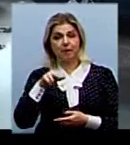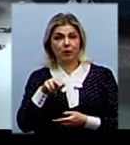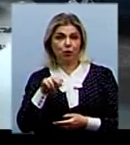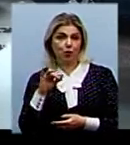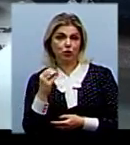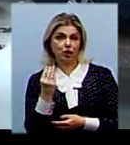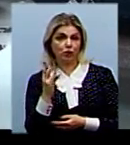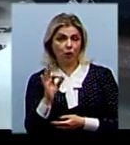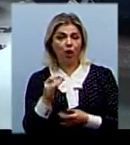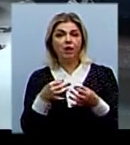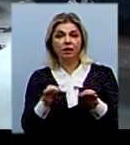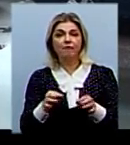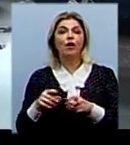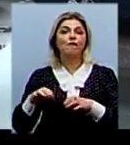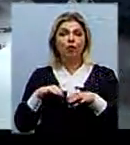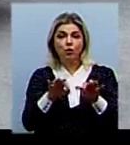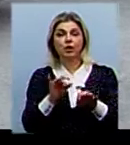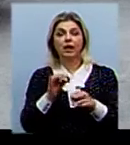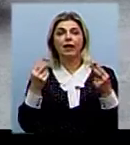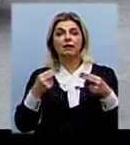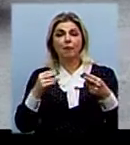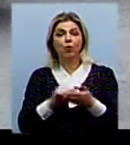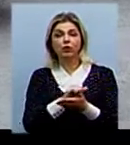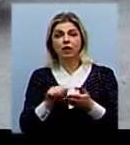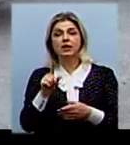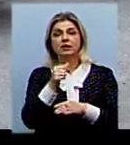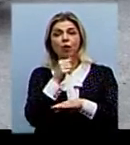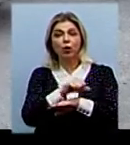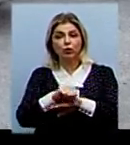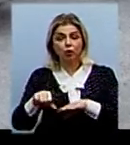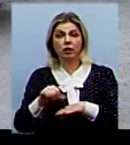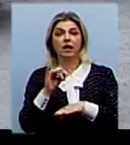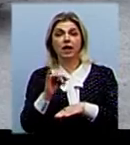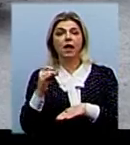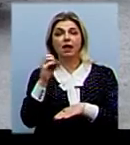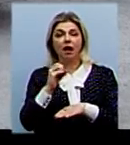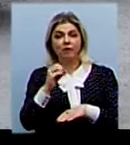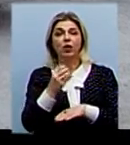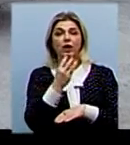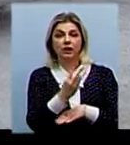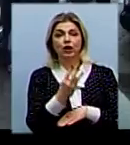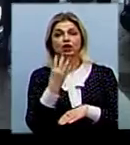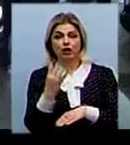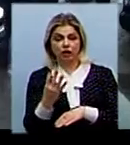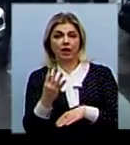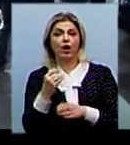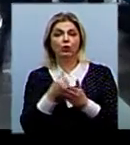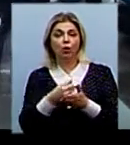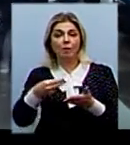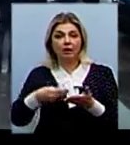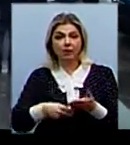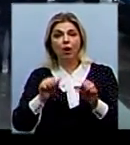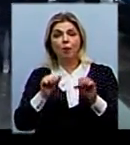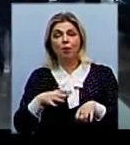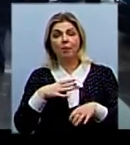Порошенком. Дозволяють ввозити та розмитнювати автомобілі з-за кордону класів євро-4, 3 та 2. До підписання можна